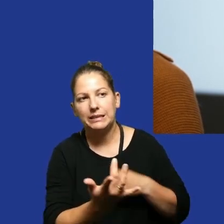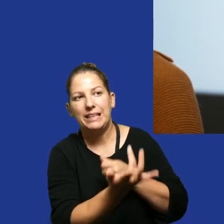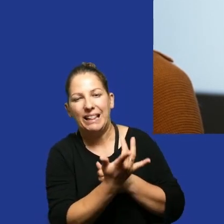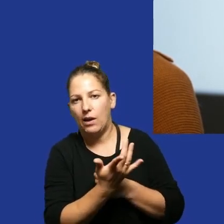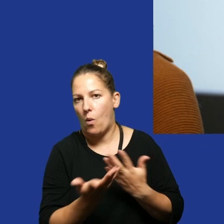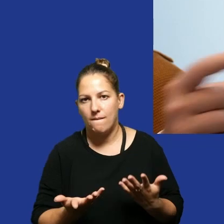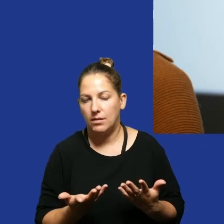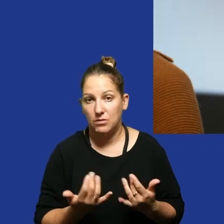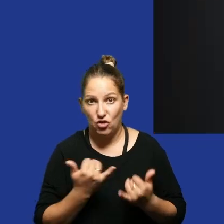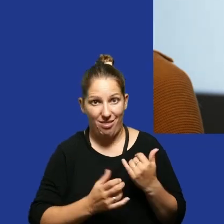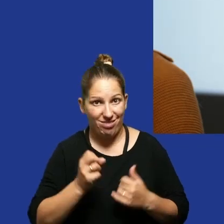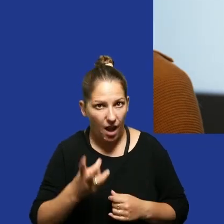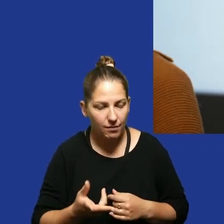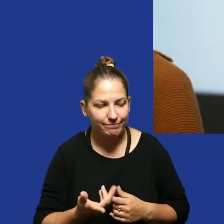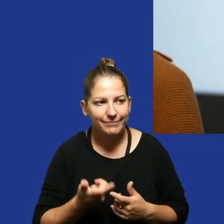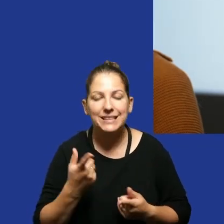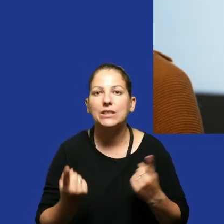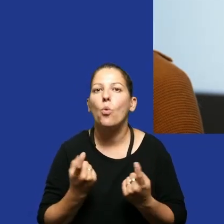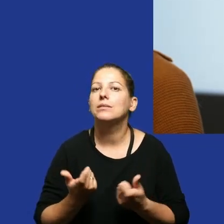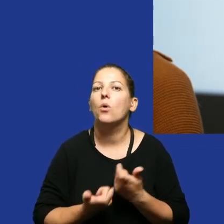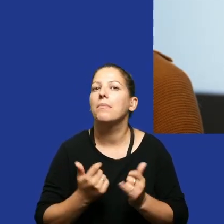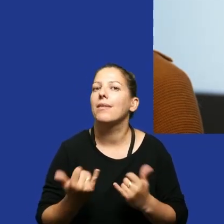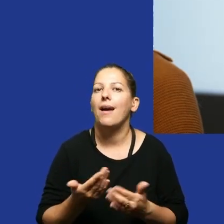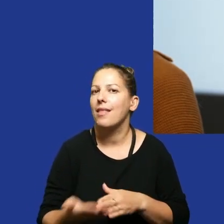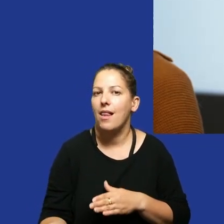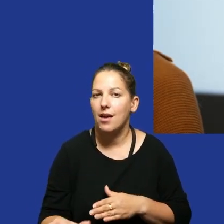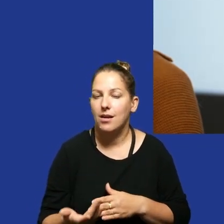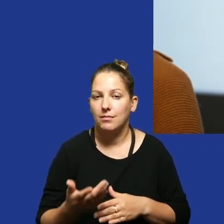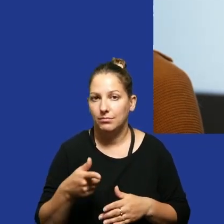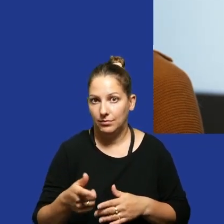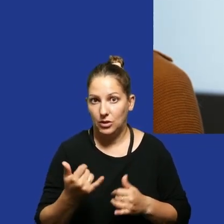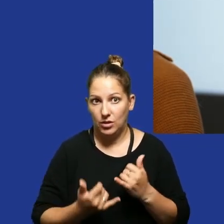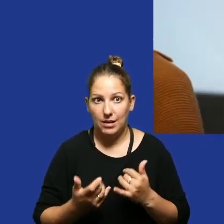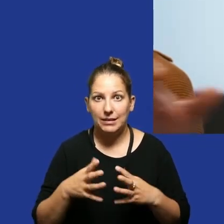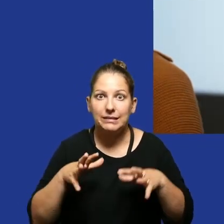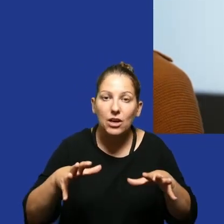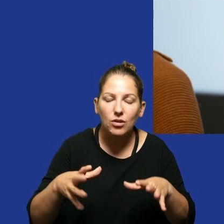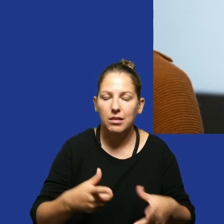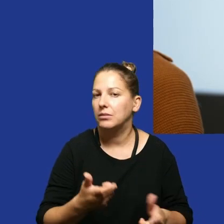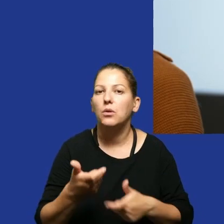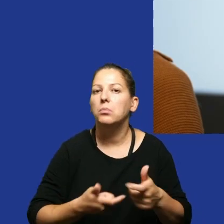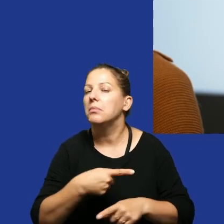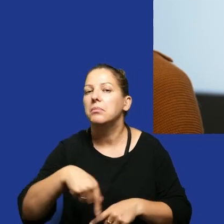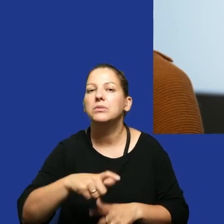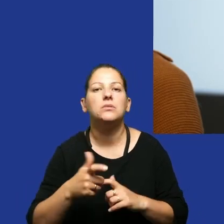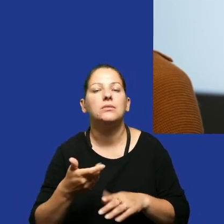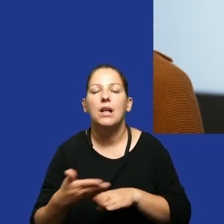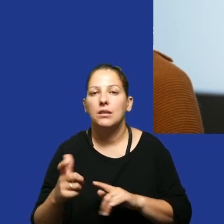zdyskredytować. Jeżeli tak, to co w tej sytuacji zrobimy? Czy grozi nam slab? Jeżeli tak, to co w tej sytuacji zrobimy?